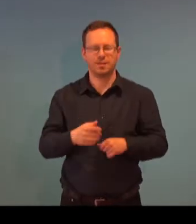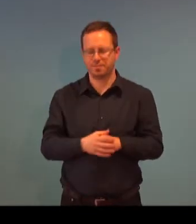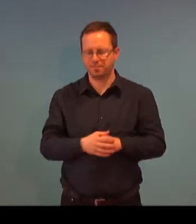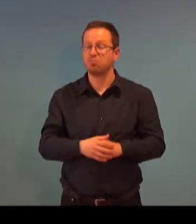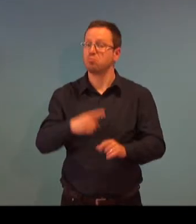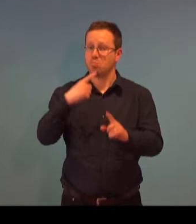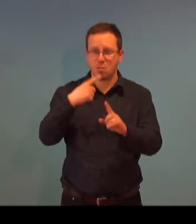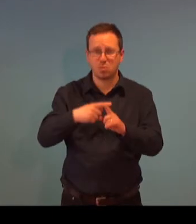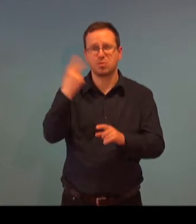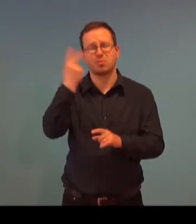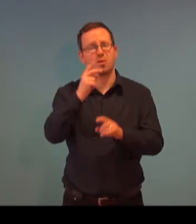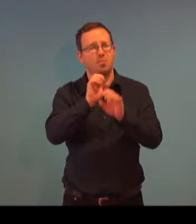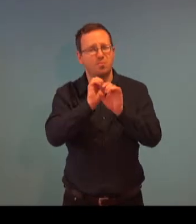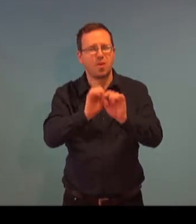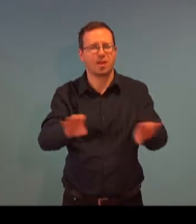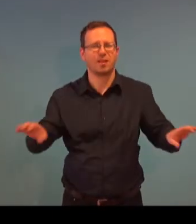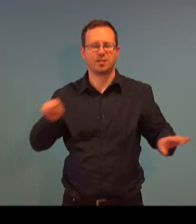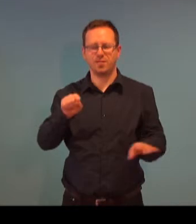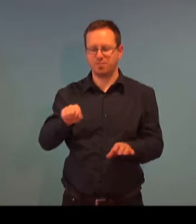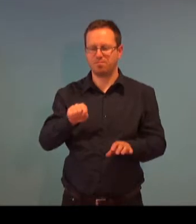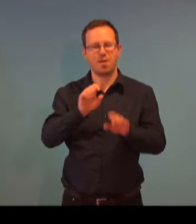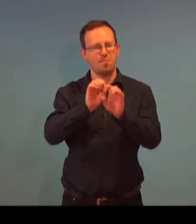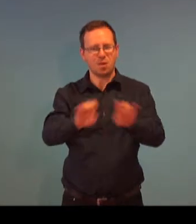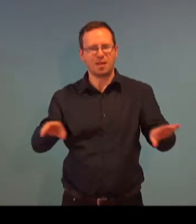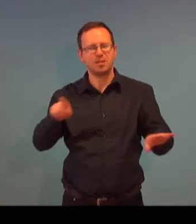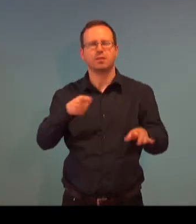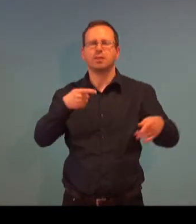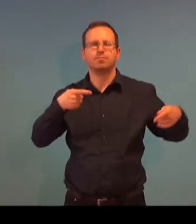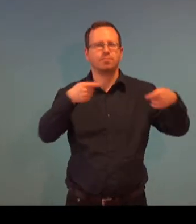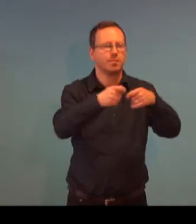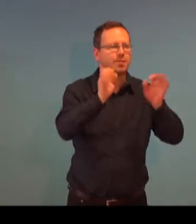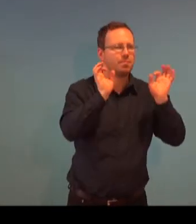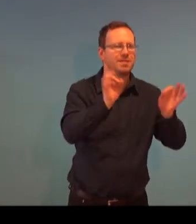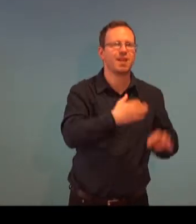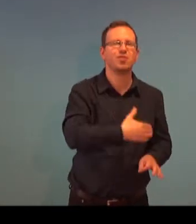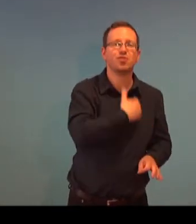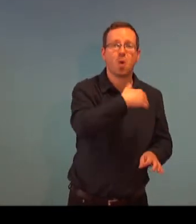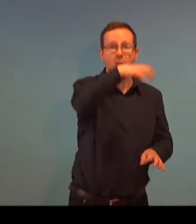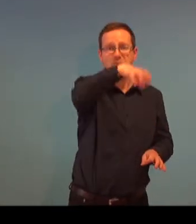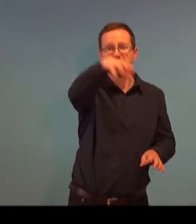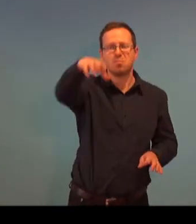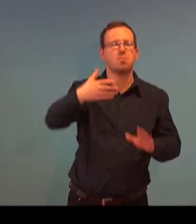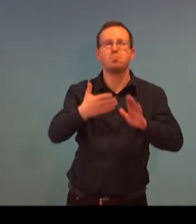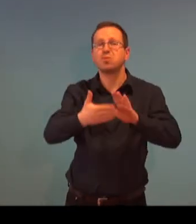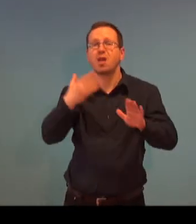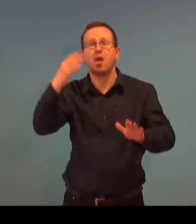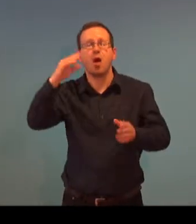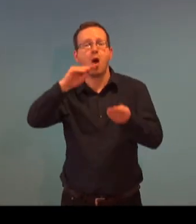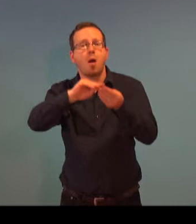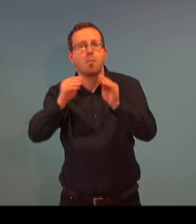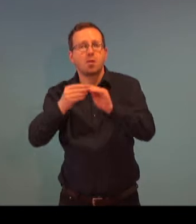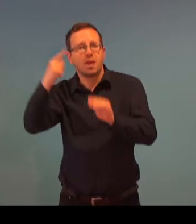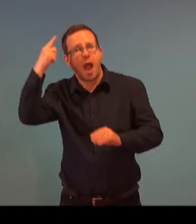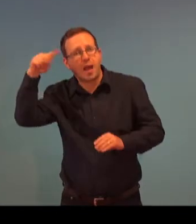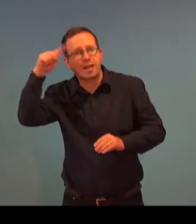Samozřejmě potažno běží poradenství a další aktivity, které jsou spojené i se spoluprací se